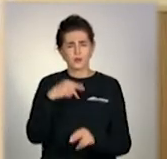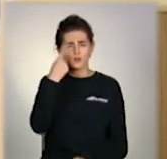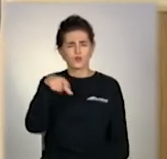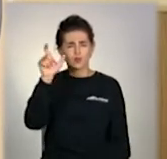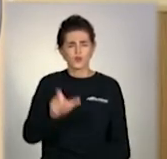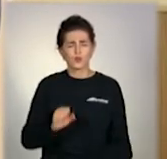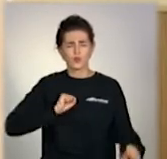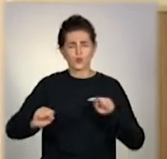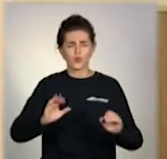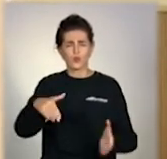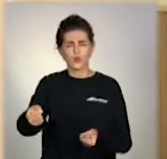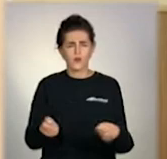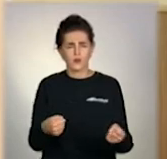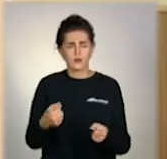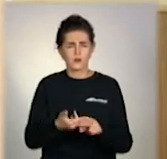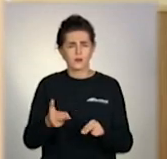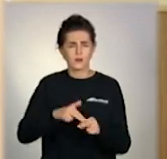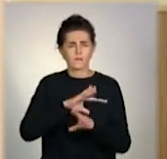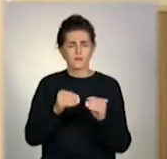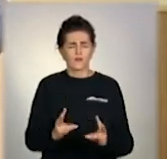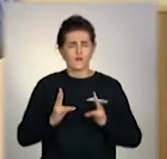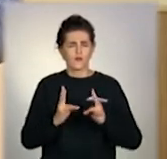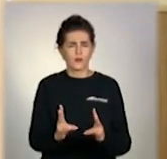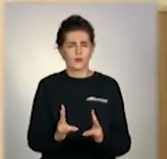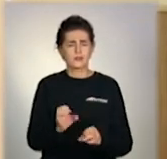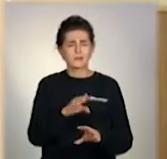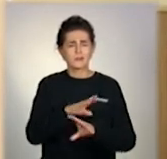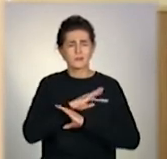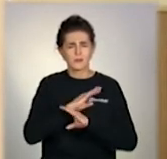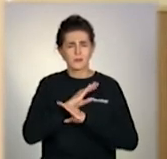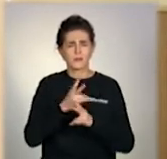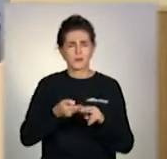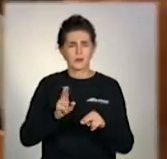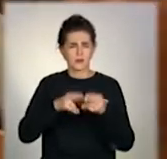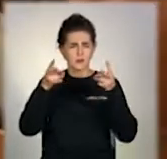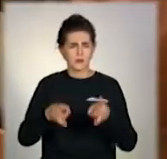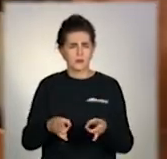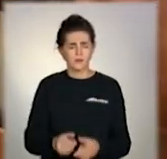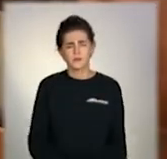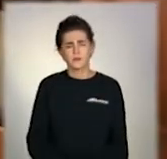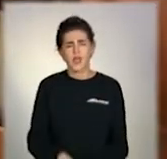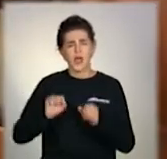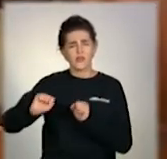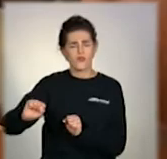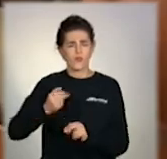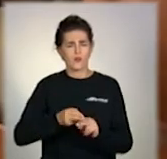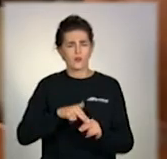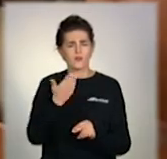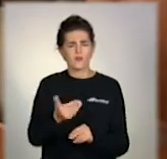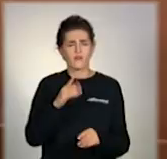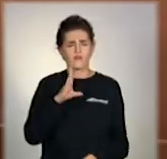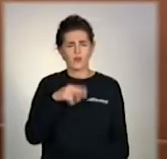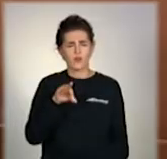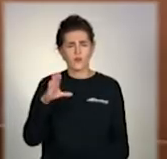яка керує транспортним засобом, що спочинила смерть покерів. Адвокат вдови та матері загиблого